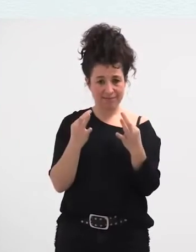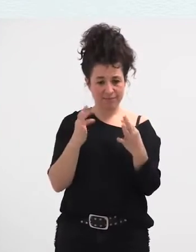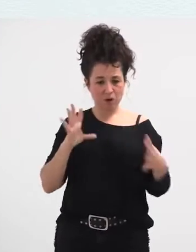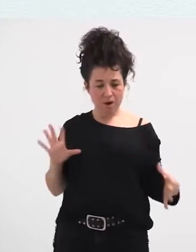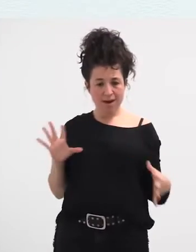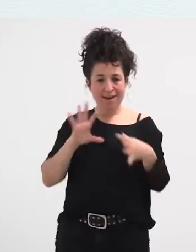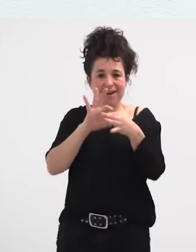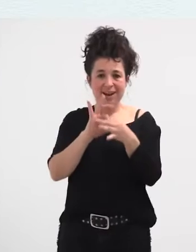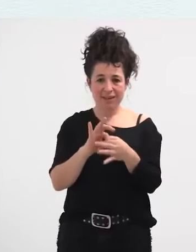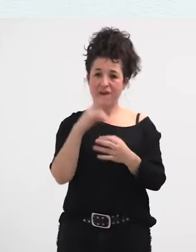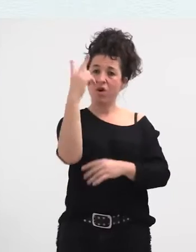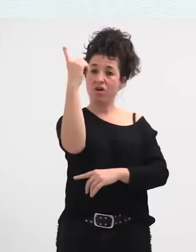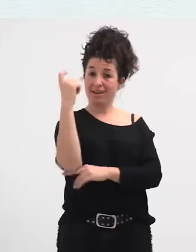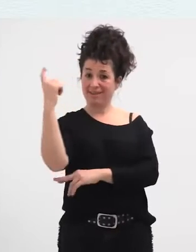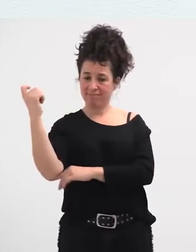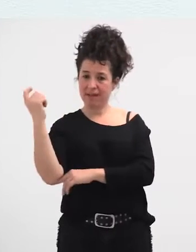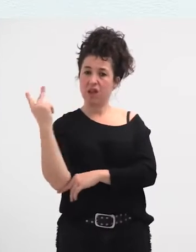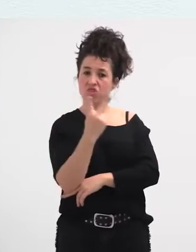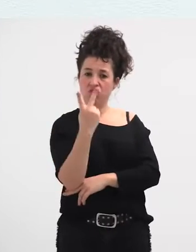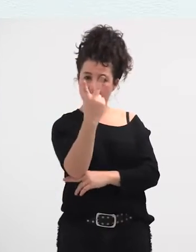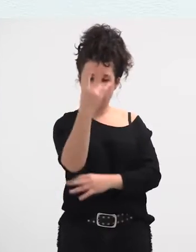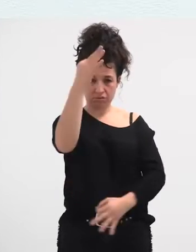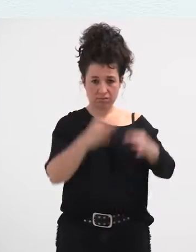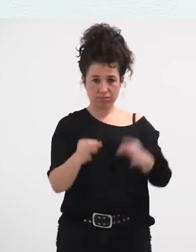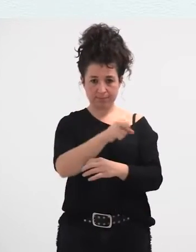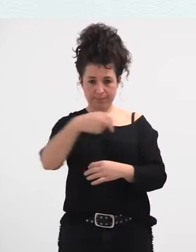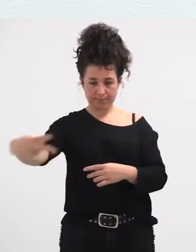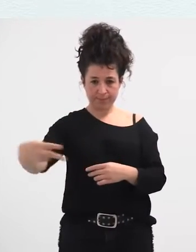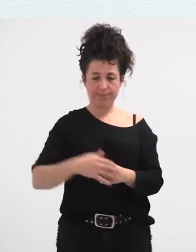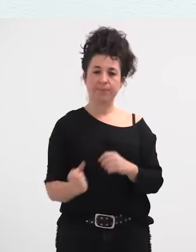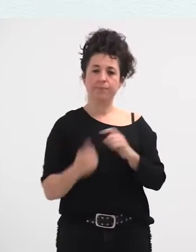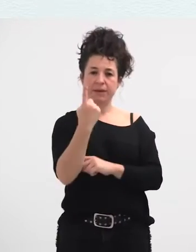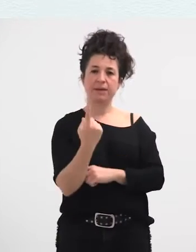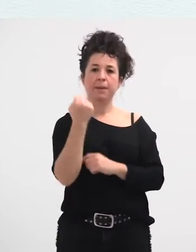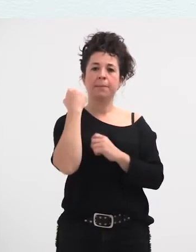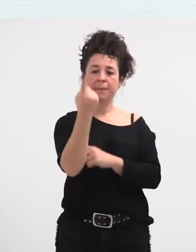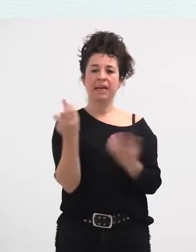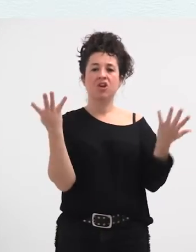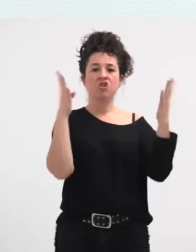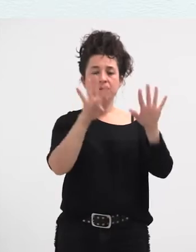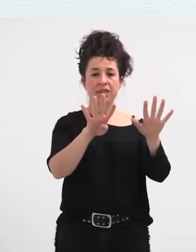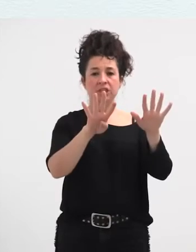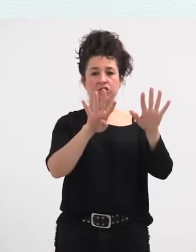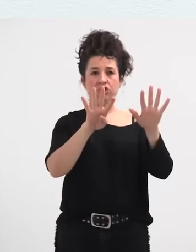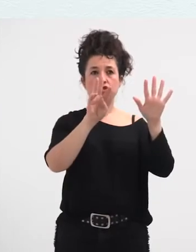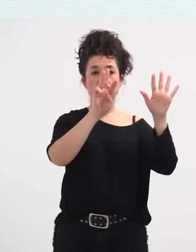dagokizkion bi epaileak. Lehen epailea izan zen, mila bederatzira ondalaro geta mazortzikoa,